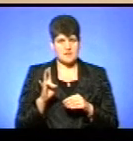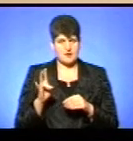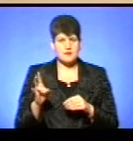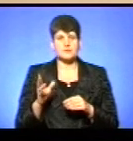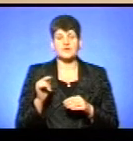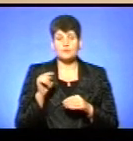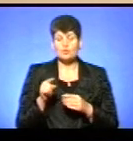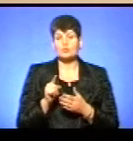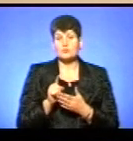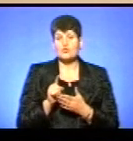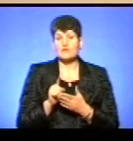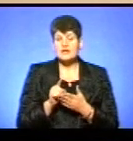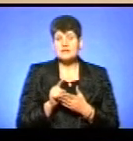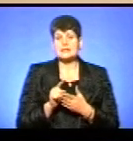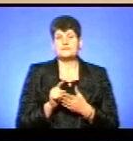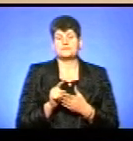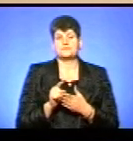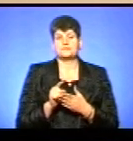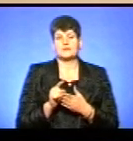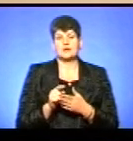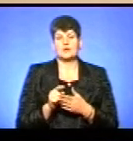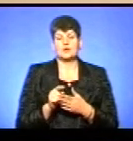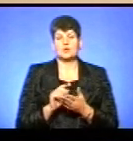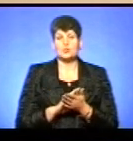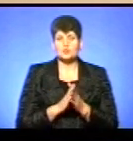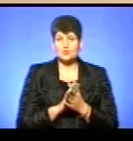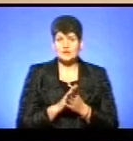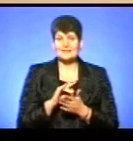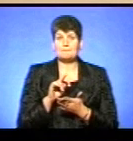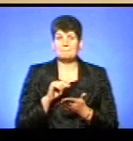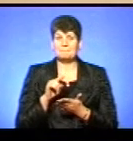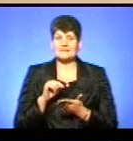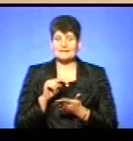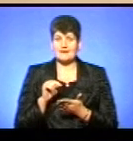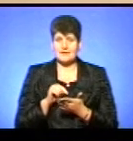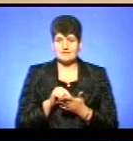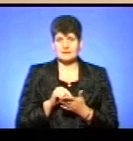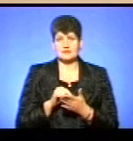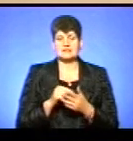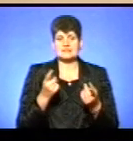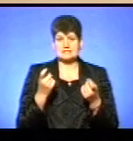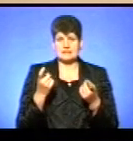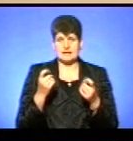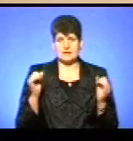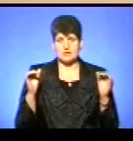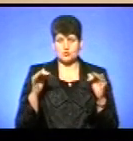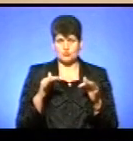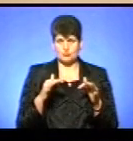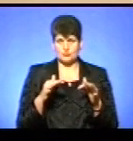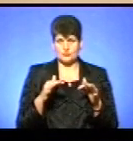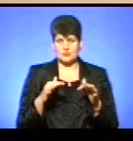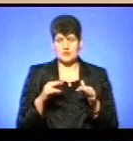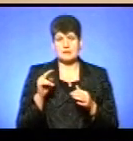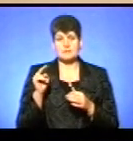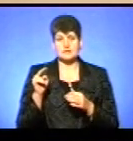ми повинні узгодити питання скликання собору і з Вселенським